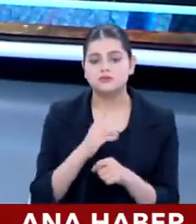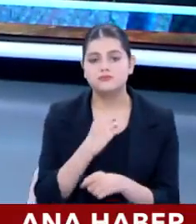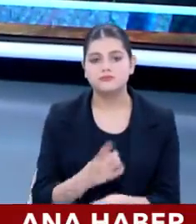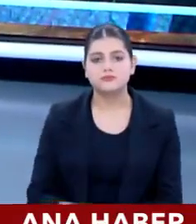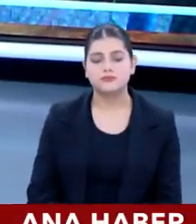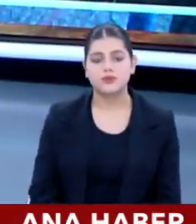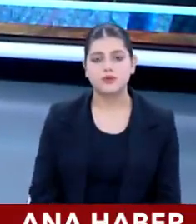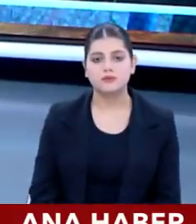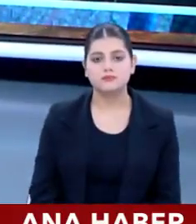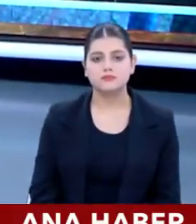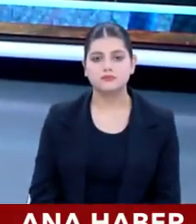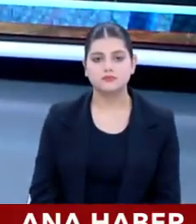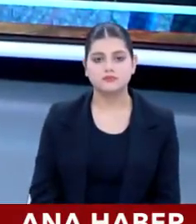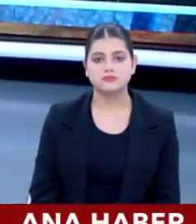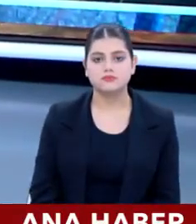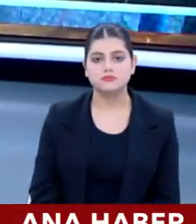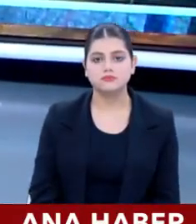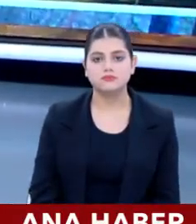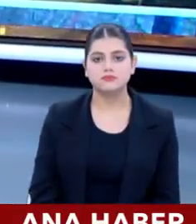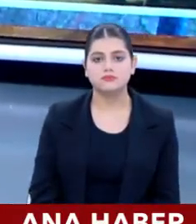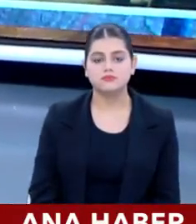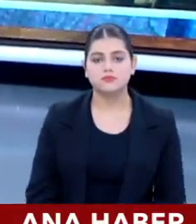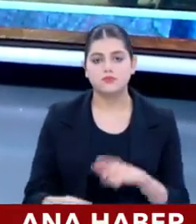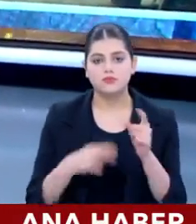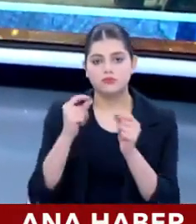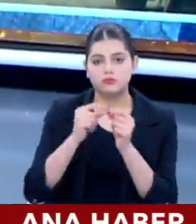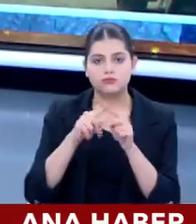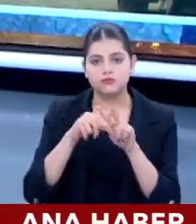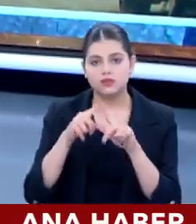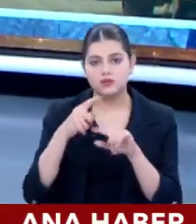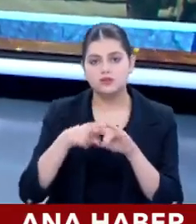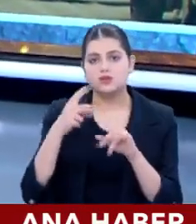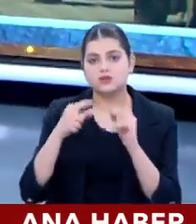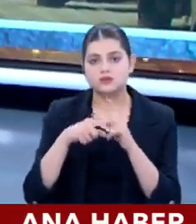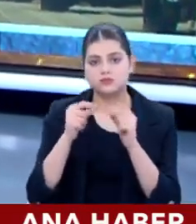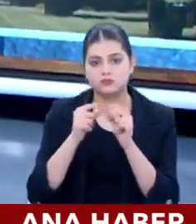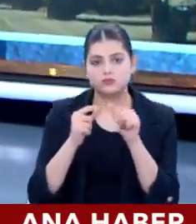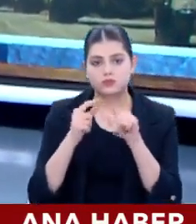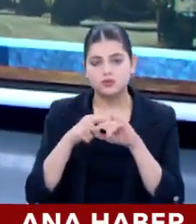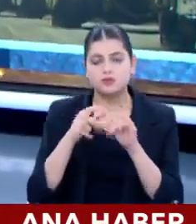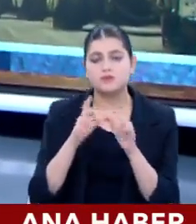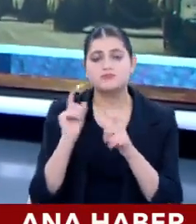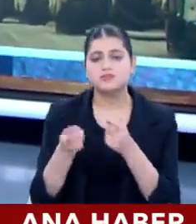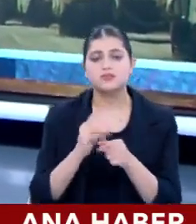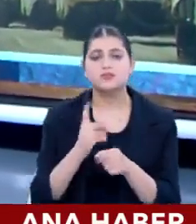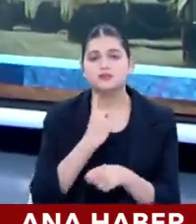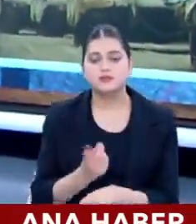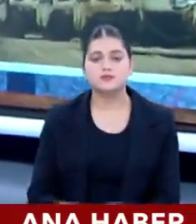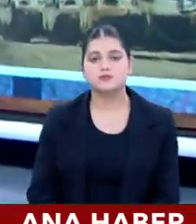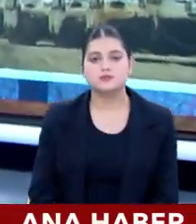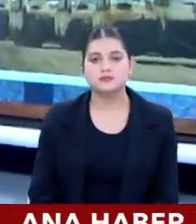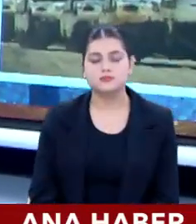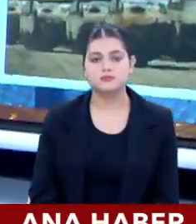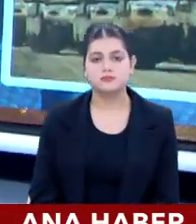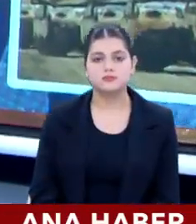Şabi'den tutun da Ketayb Hizbullah'ına, Lübnan Hizbullah'ından tutun da Irak'taki yine bir başka proyaksiyon olan bir diğer Ketayb Hizbullah